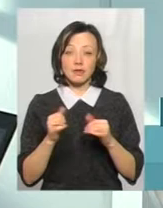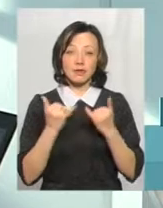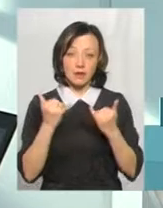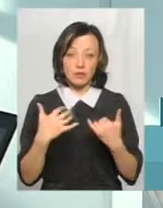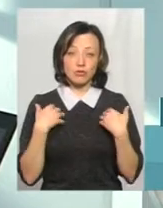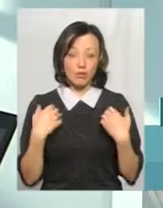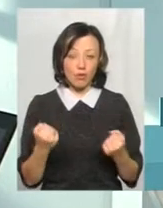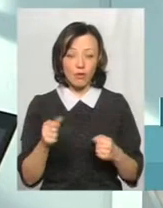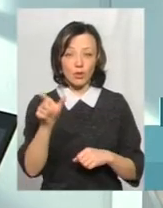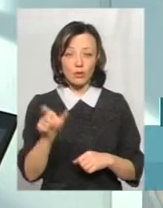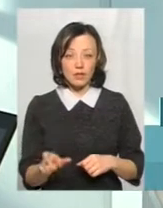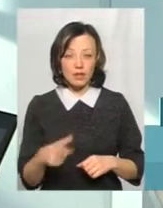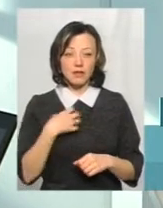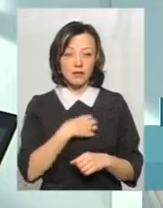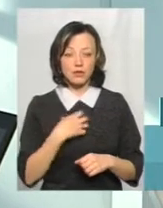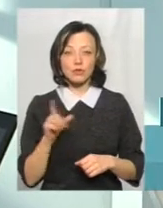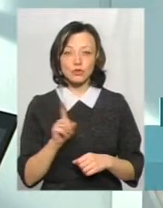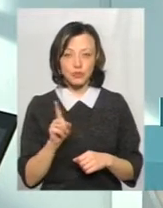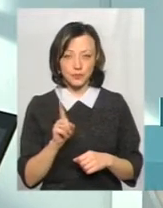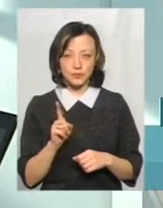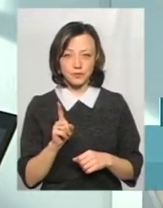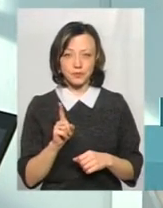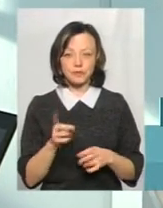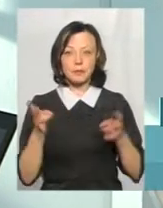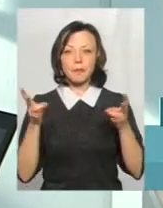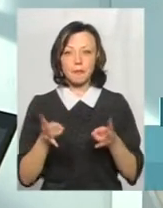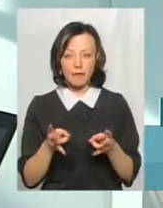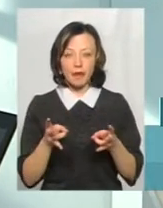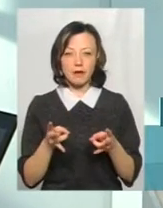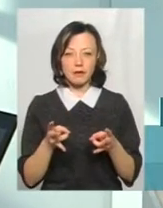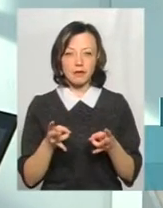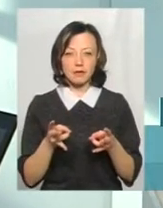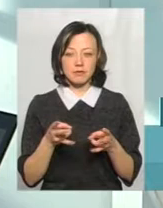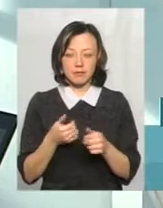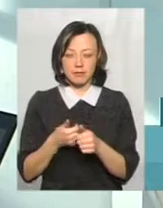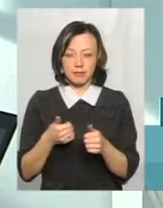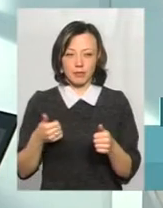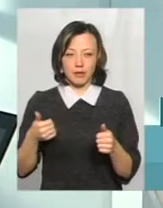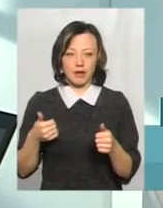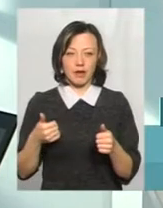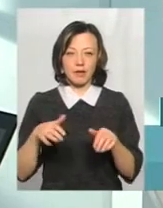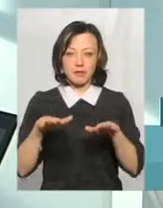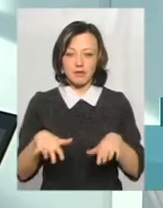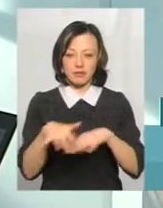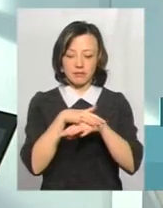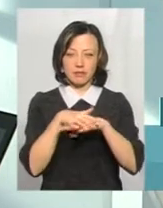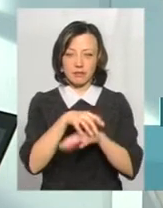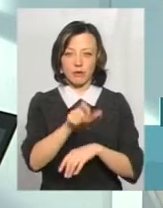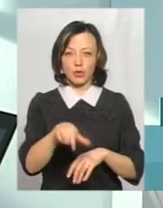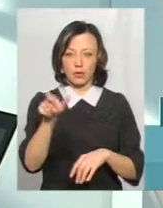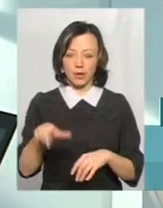здорової людини, що потрібно теж триматися подалі від місць загального скупчення людей.